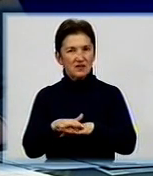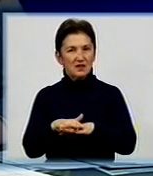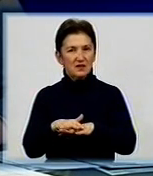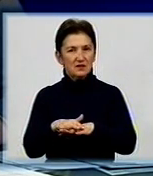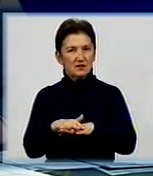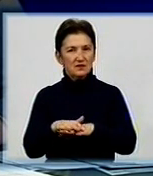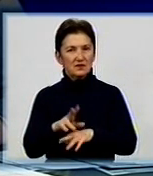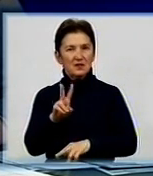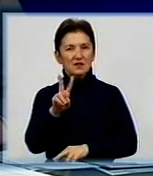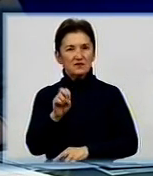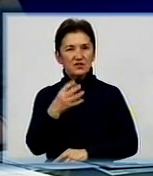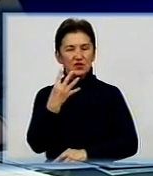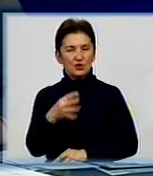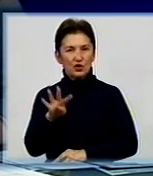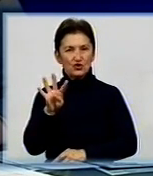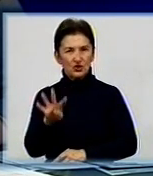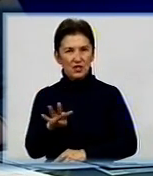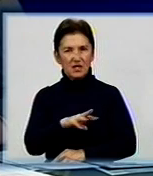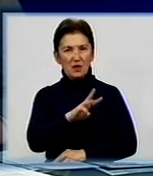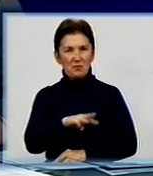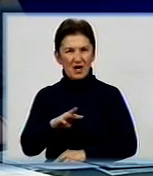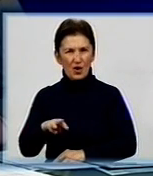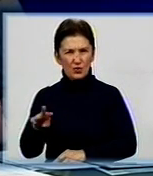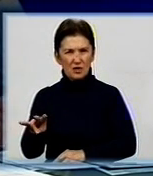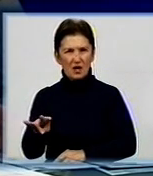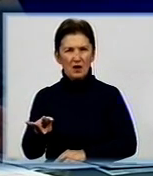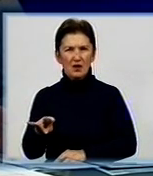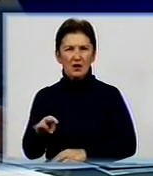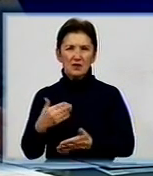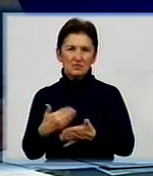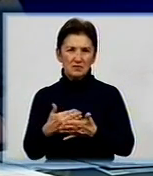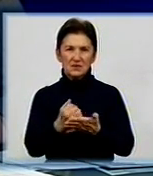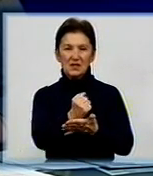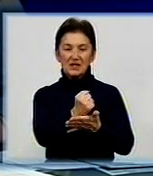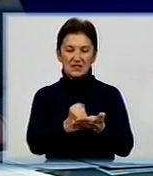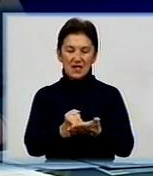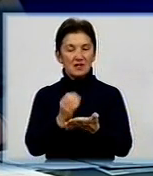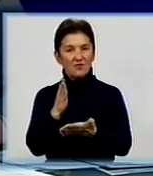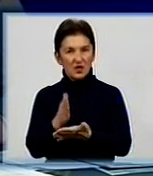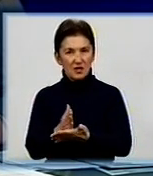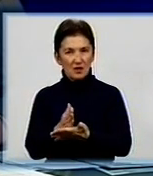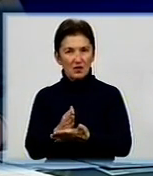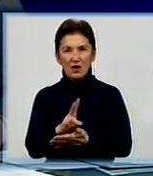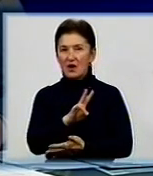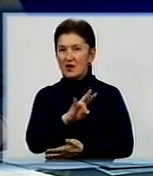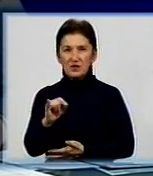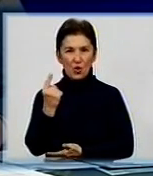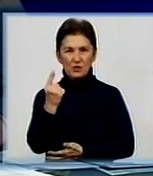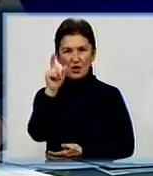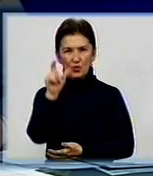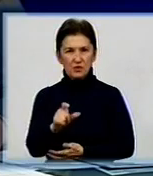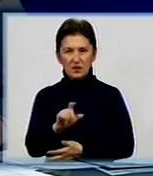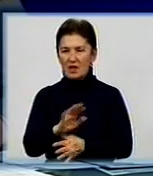нараховано 244 мільйони 184 сплачено. Тобто, резерв є, не одна людина не отримала відмову,